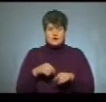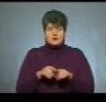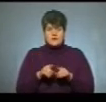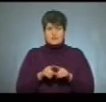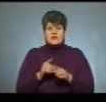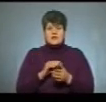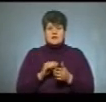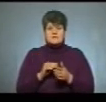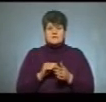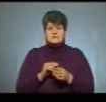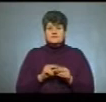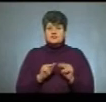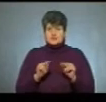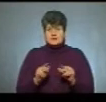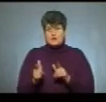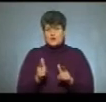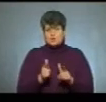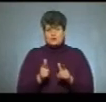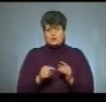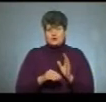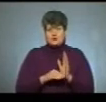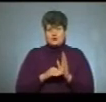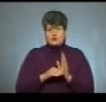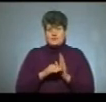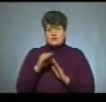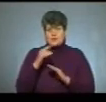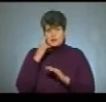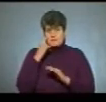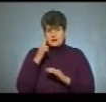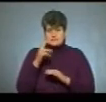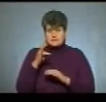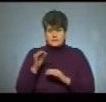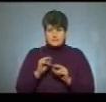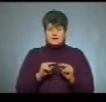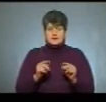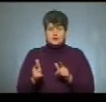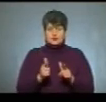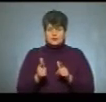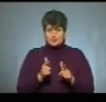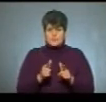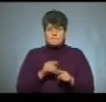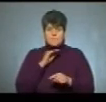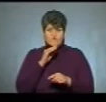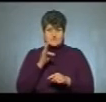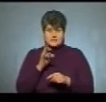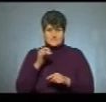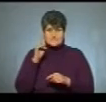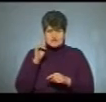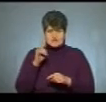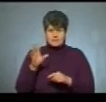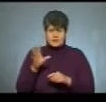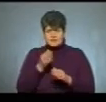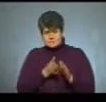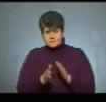репетитор-викладач готує абітурієнта до високих балів ЗНО. Викладач, який займається підготовкою до ЗНО професійно, він знає про всі